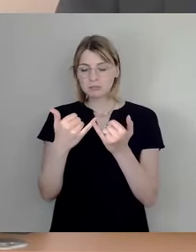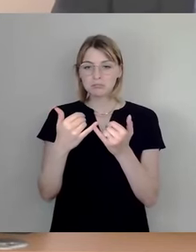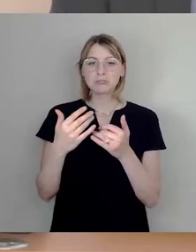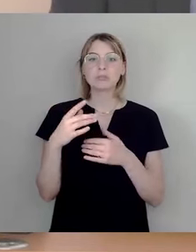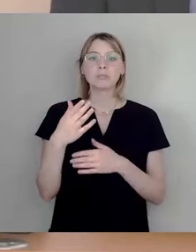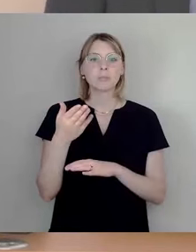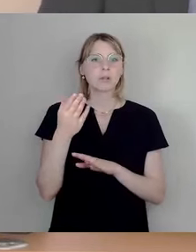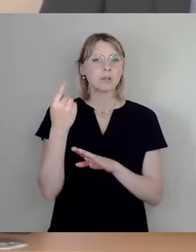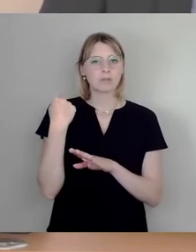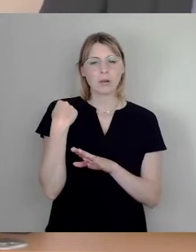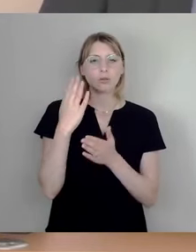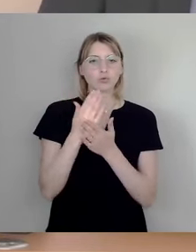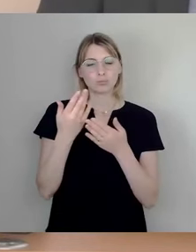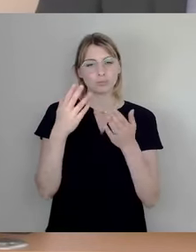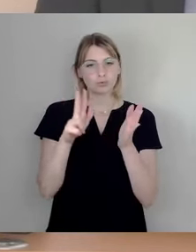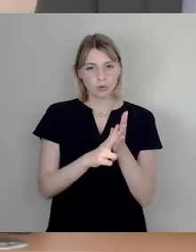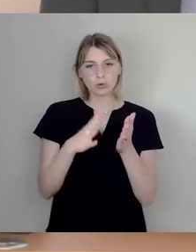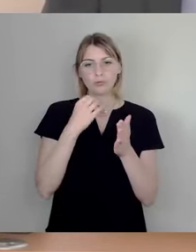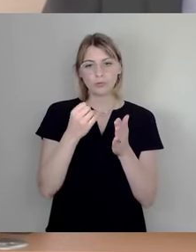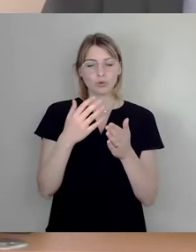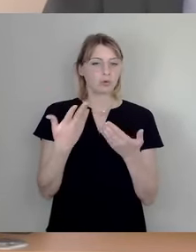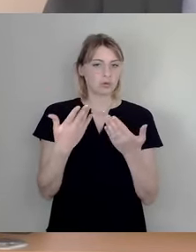nach vorne gezogen. Herr Nietzsche, bitte schön, zur Einbringung.